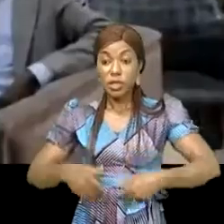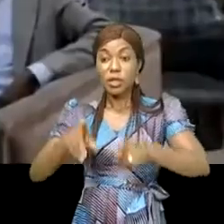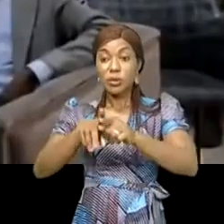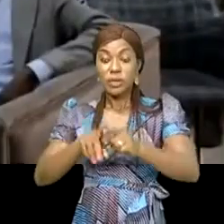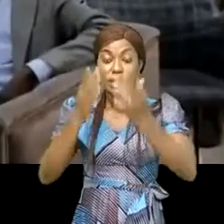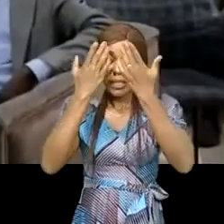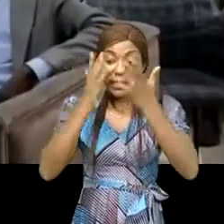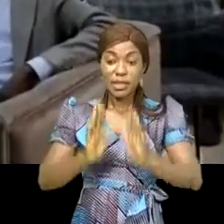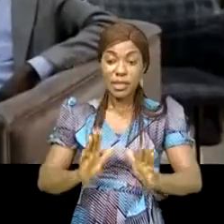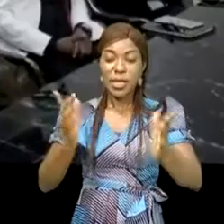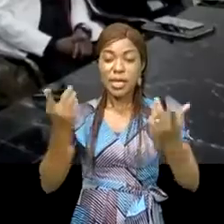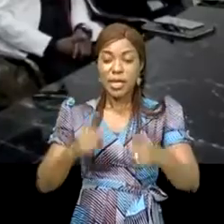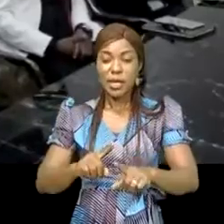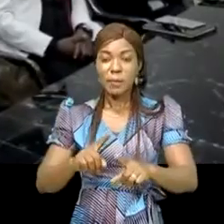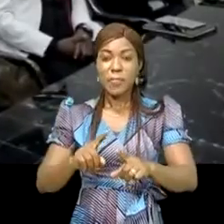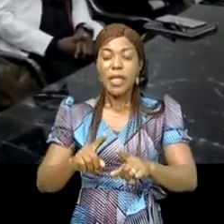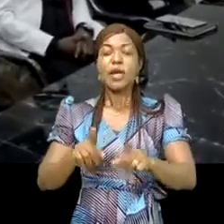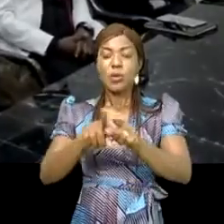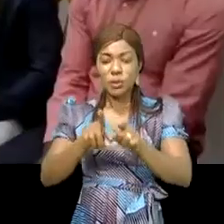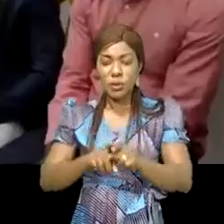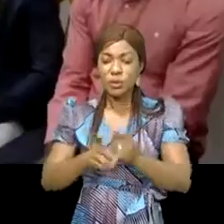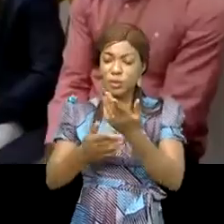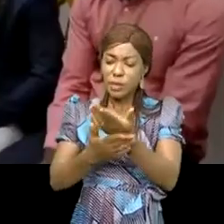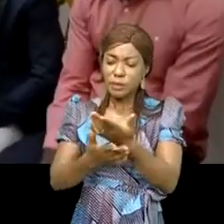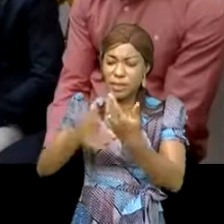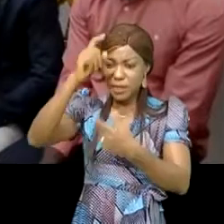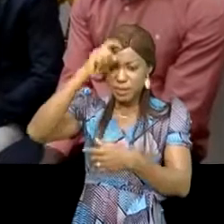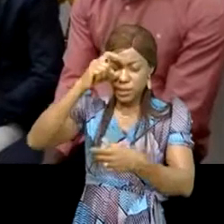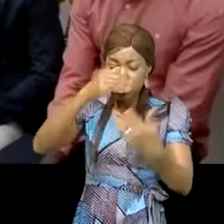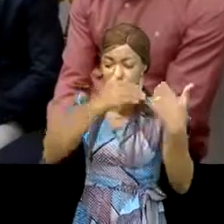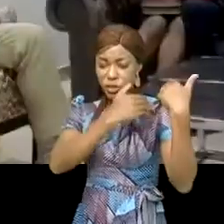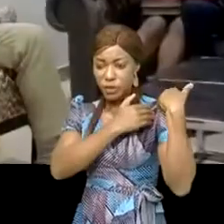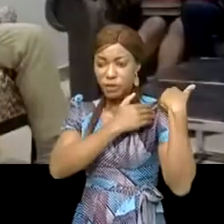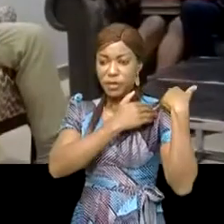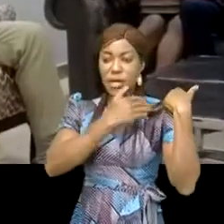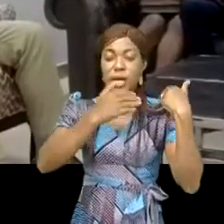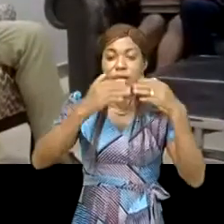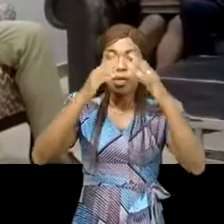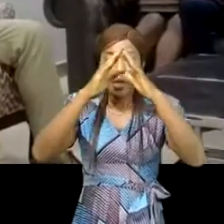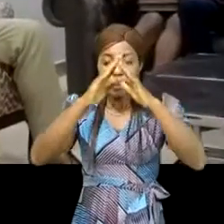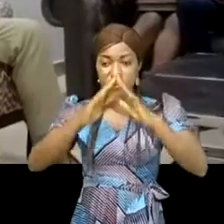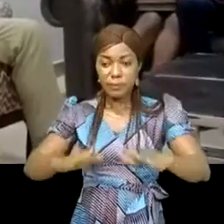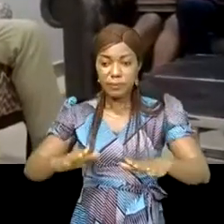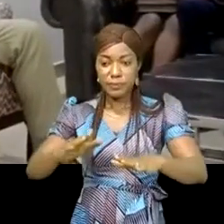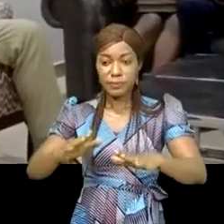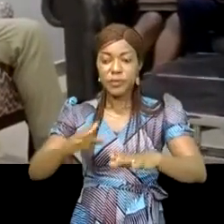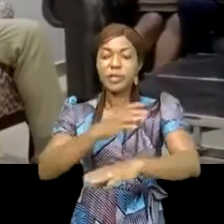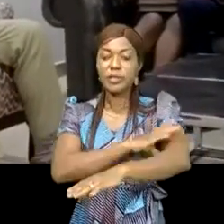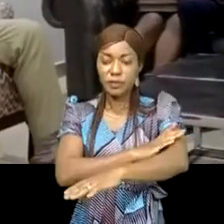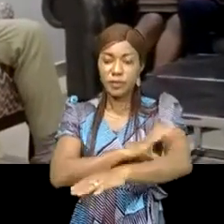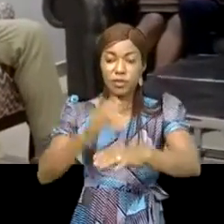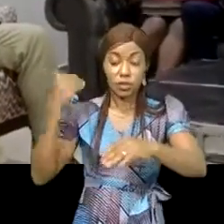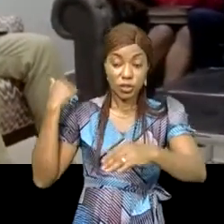étudiants, lors de leur passage, ils ont demandé la sagesse du chef de la maison civile du chef de l'État, les docteurs de Brino Mitéo,